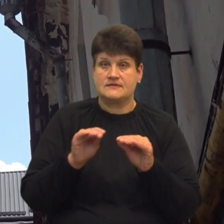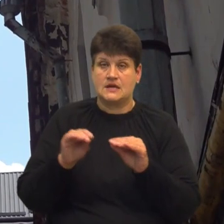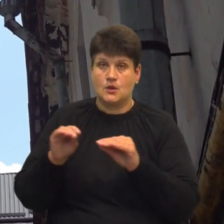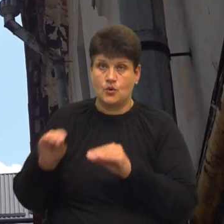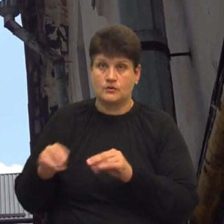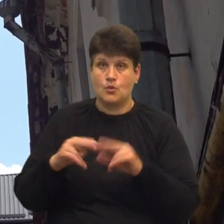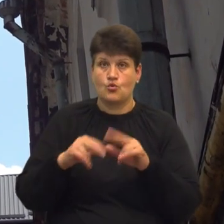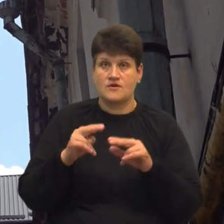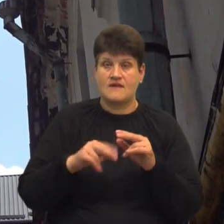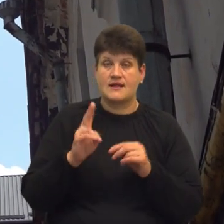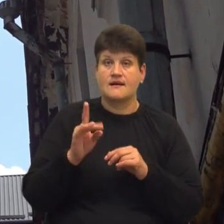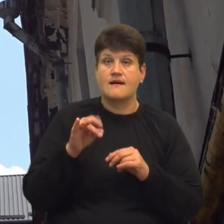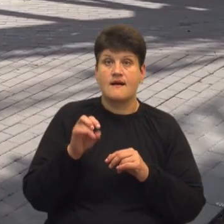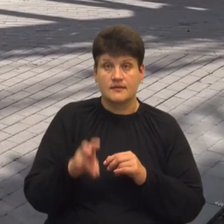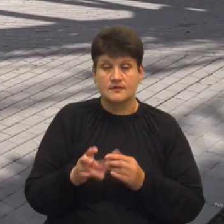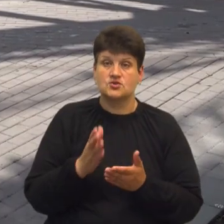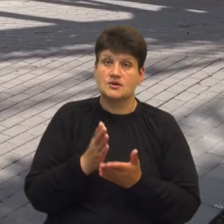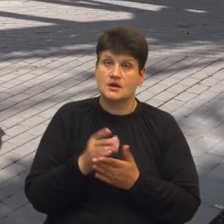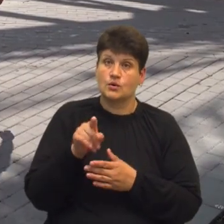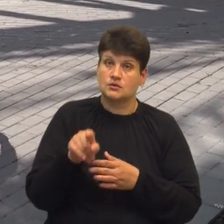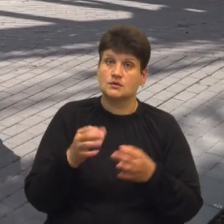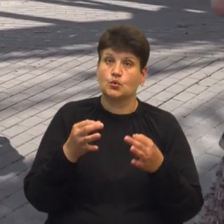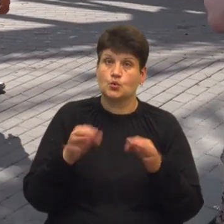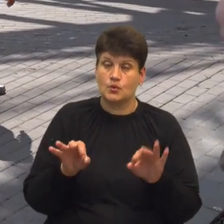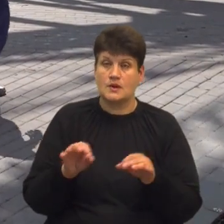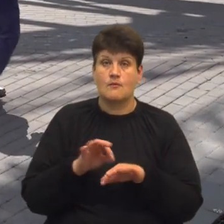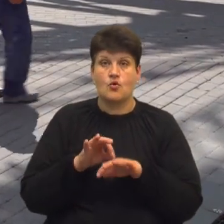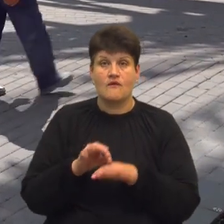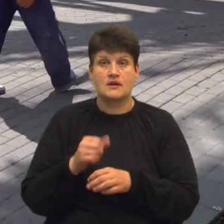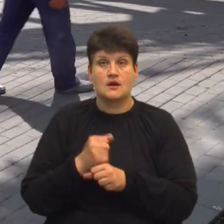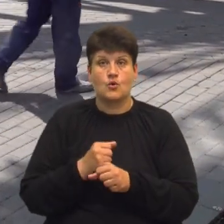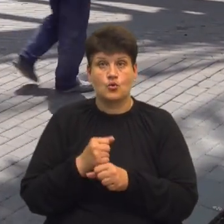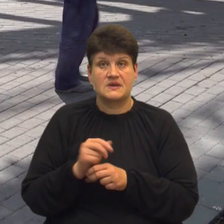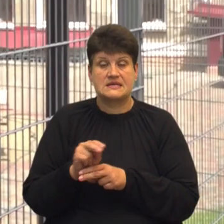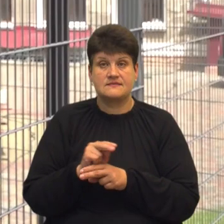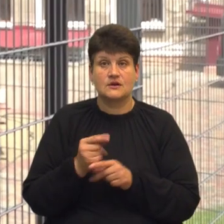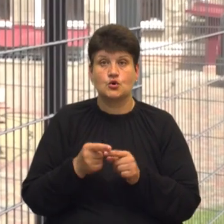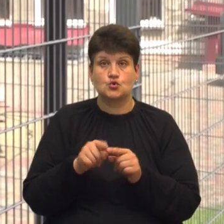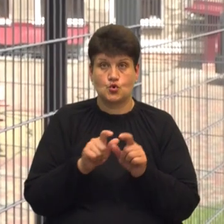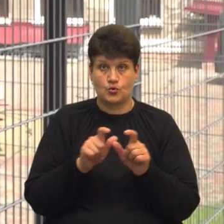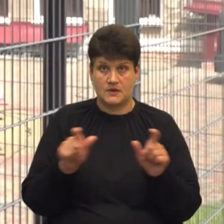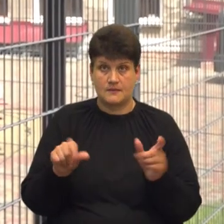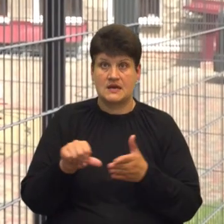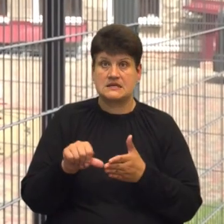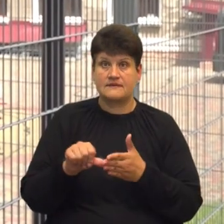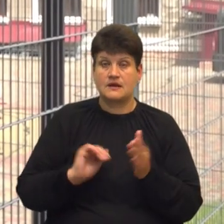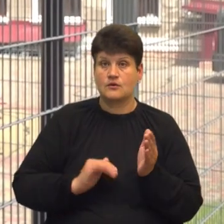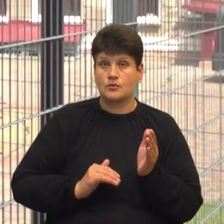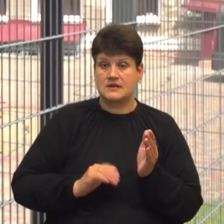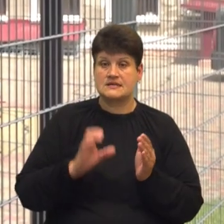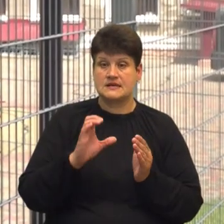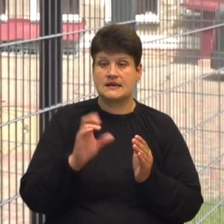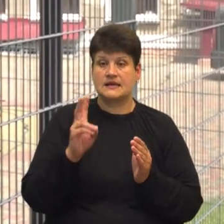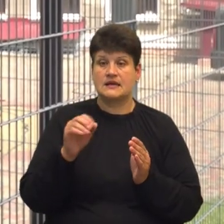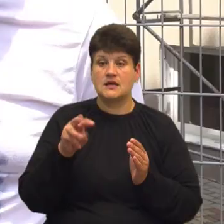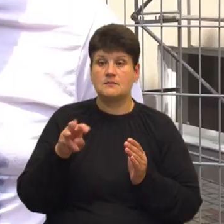кран. На запитання, чи мають вони ліцензію та дозволи на проведення робіт з реставрації цього об'єкта, представник компанії Сергій Кімлач